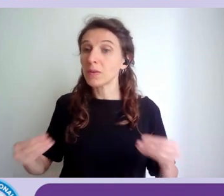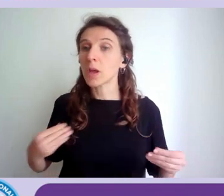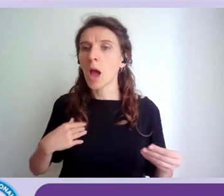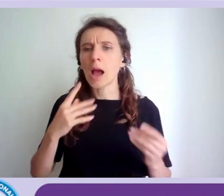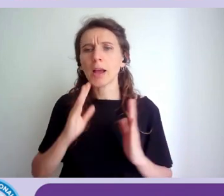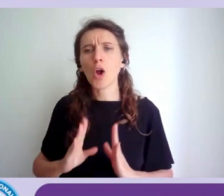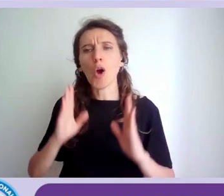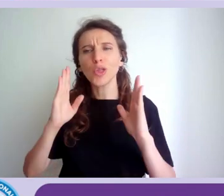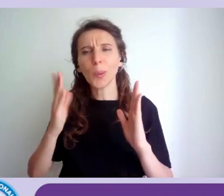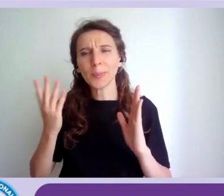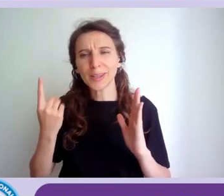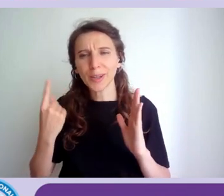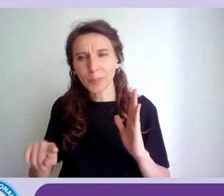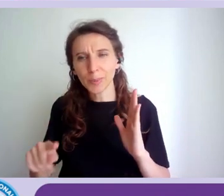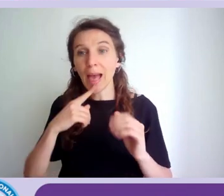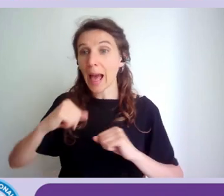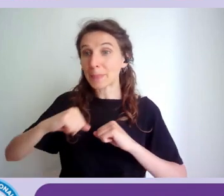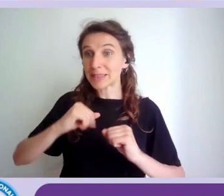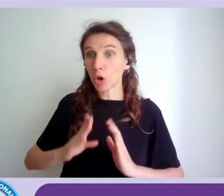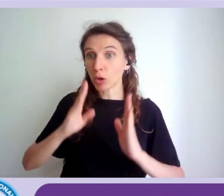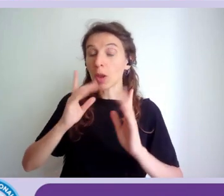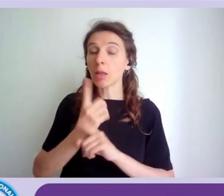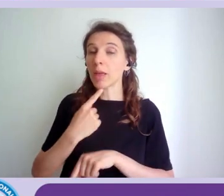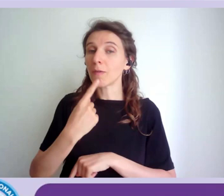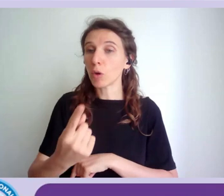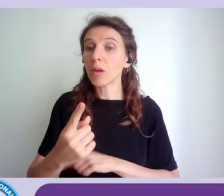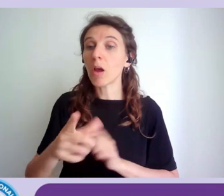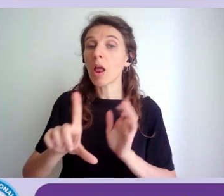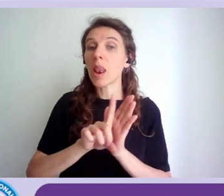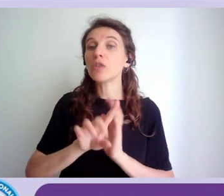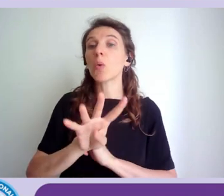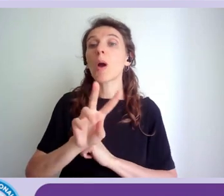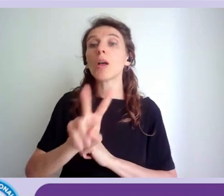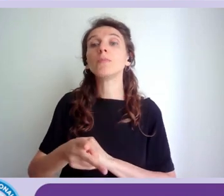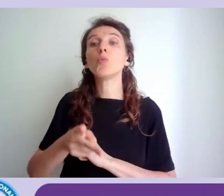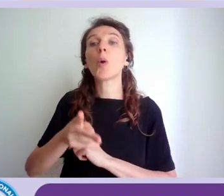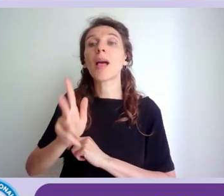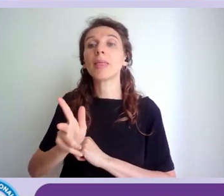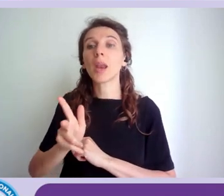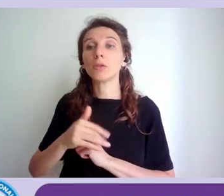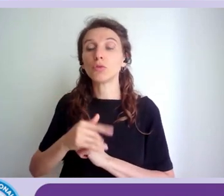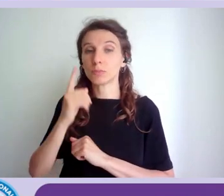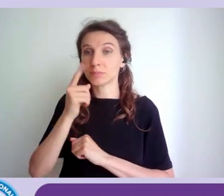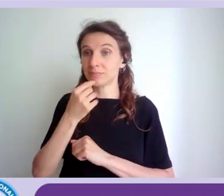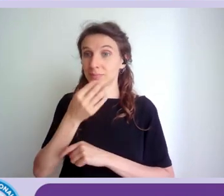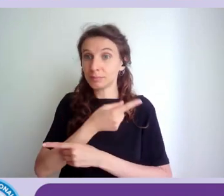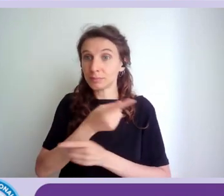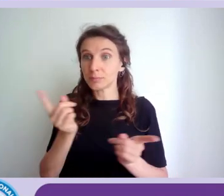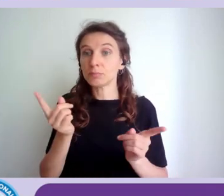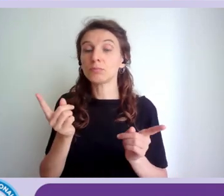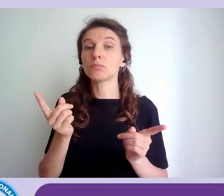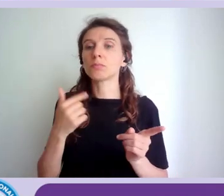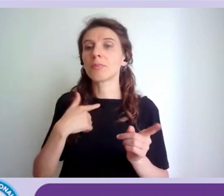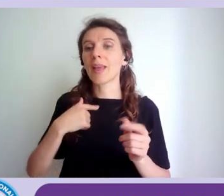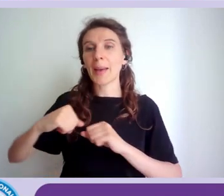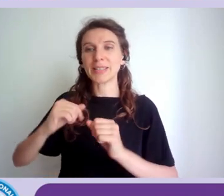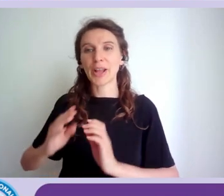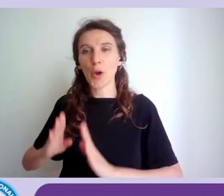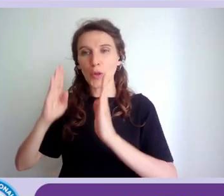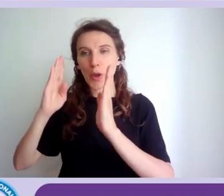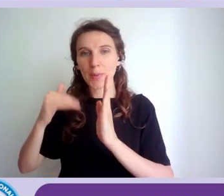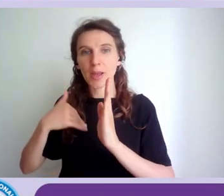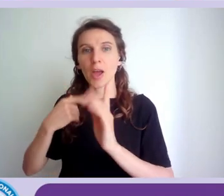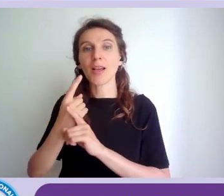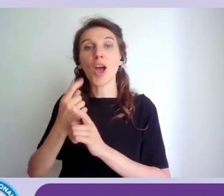anche un amministratore di condominio rientra nella legge 4 del 2013 se voi avete il vostro amministratore di condominio quando vi